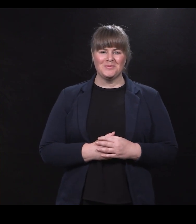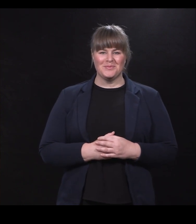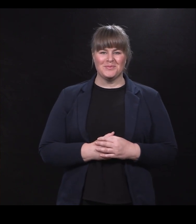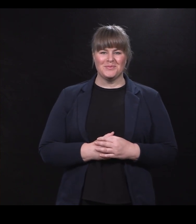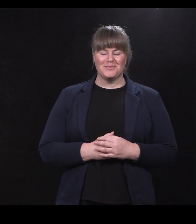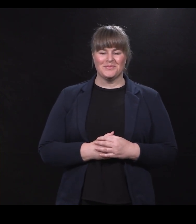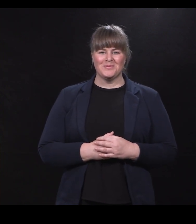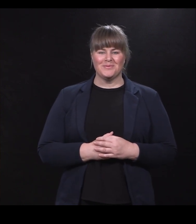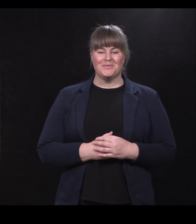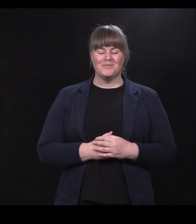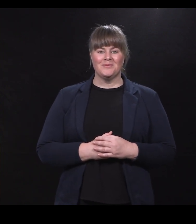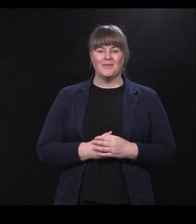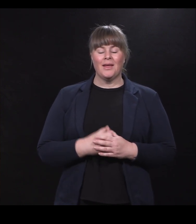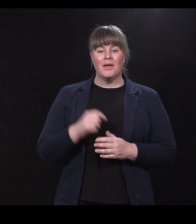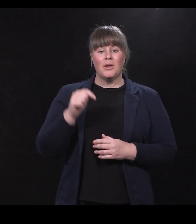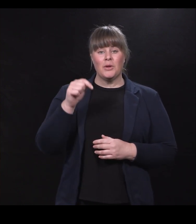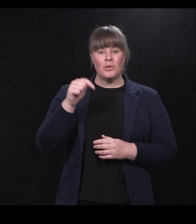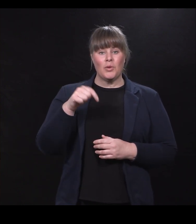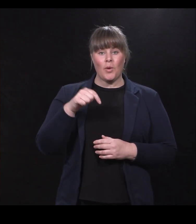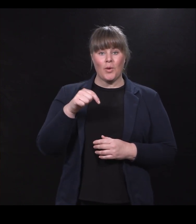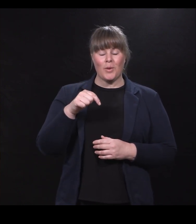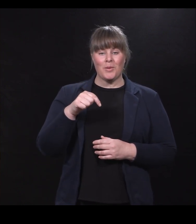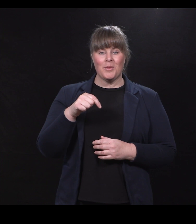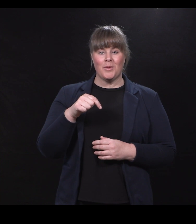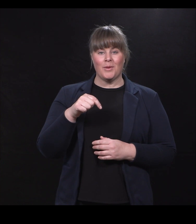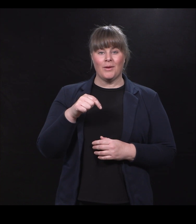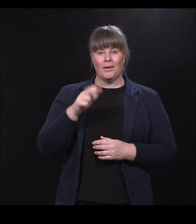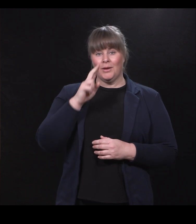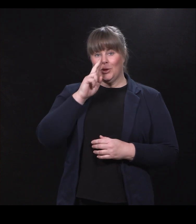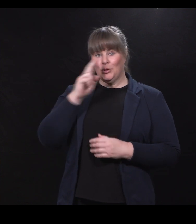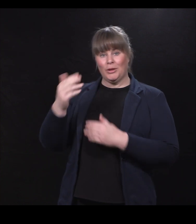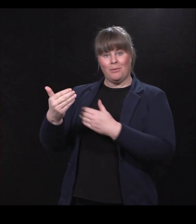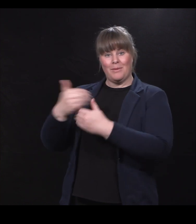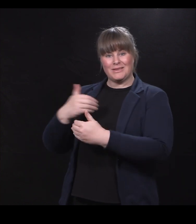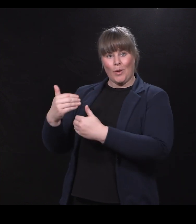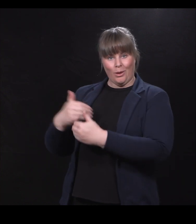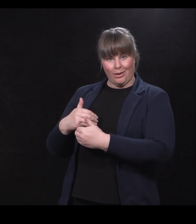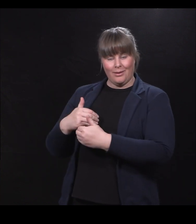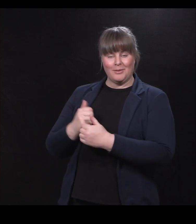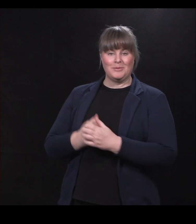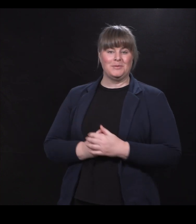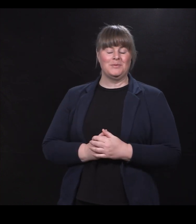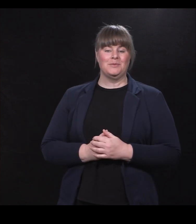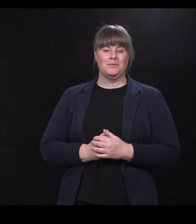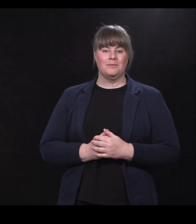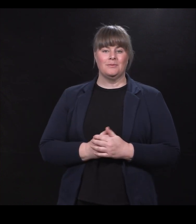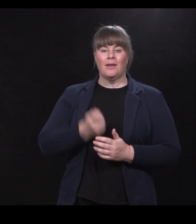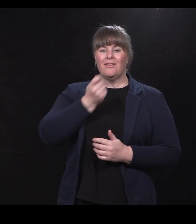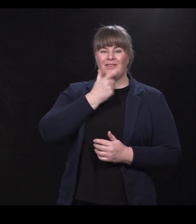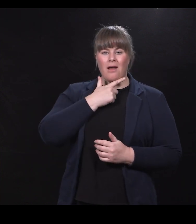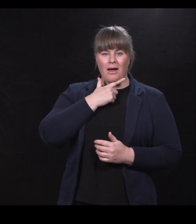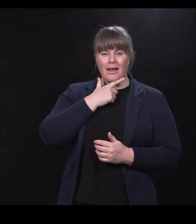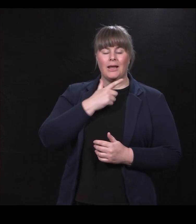Da skal vi ta et nytt besøk, få et nytt besøk. Finn Aril